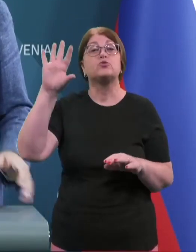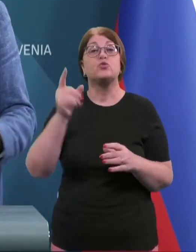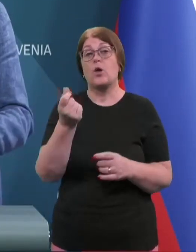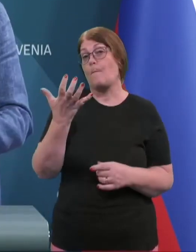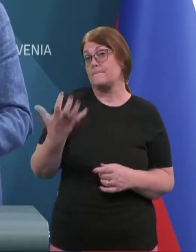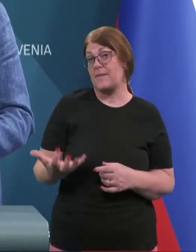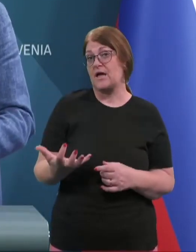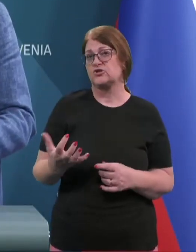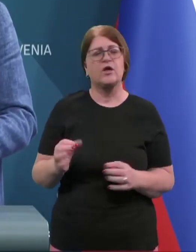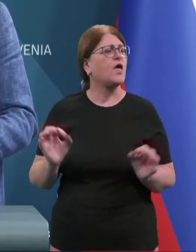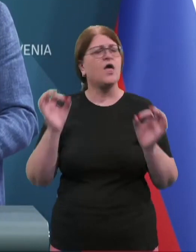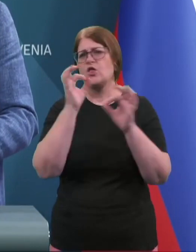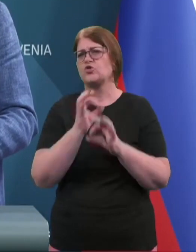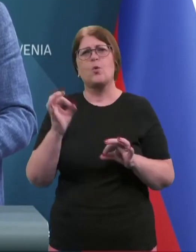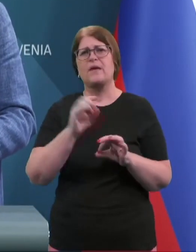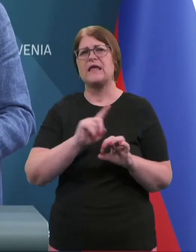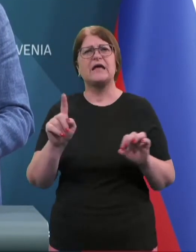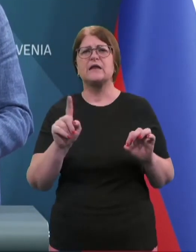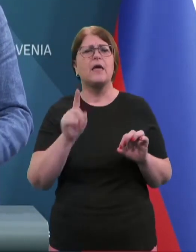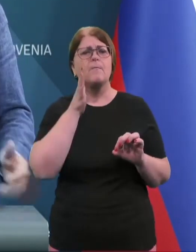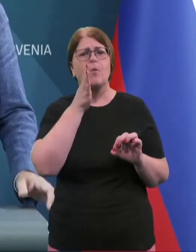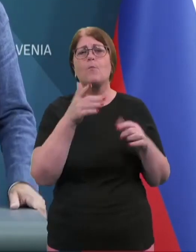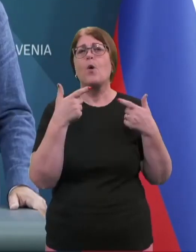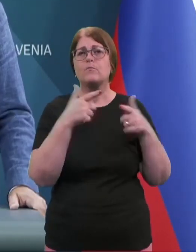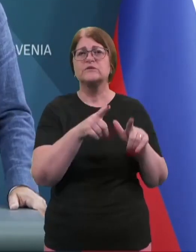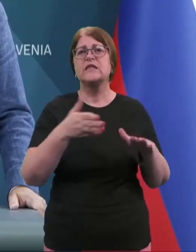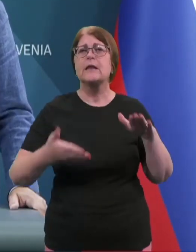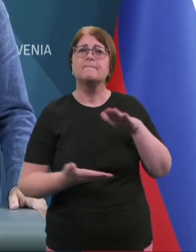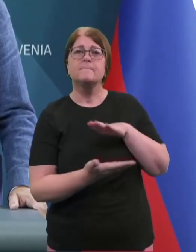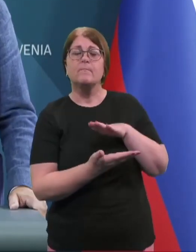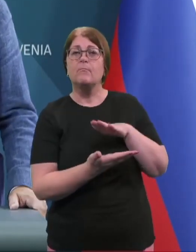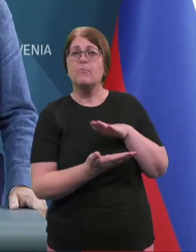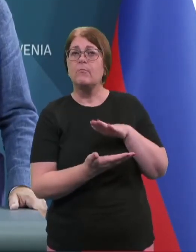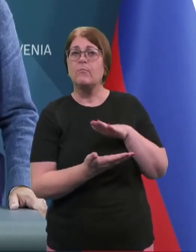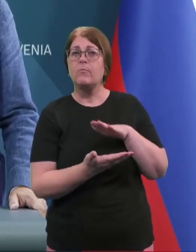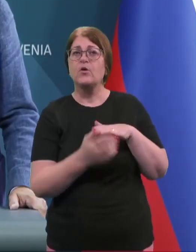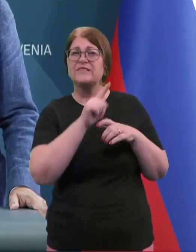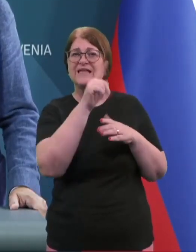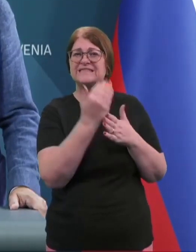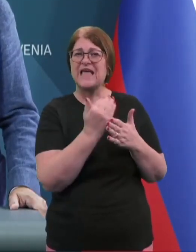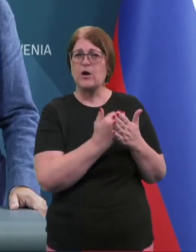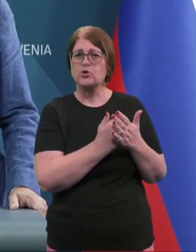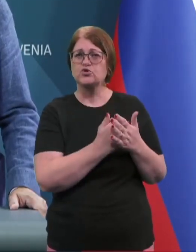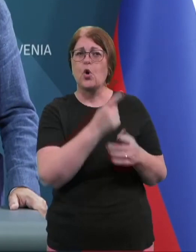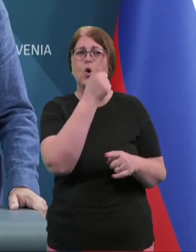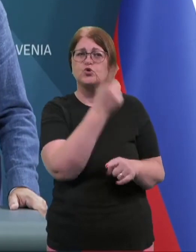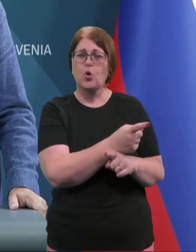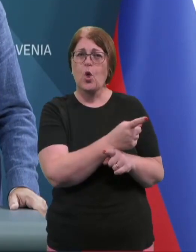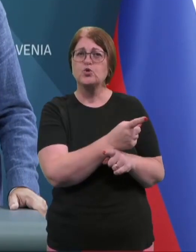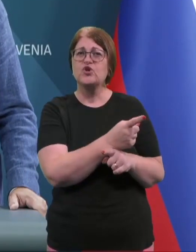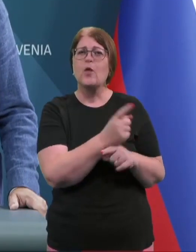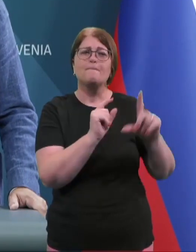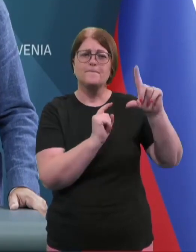plače, nobenega ne bomo pustili pod zakonsko določeno